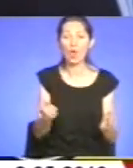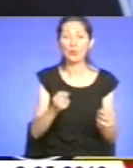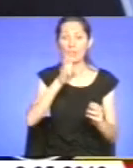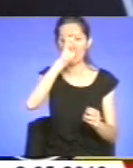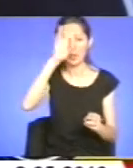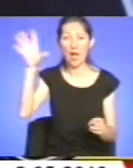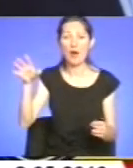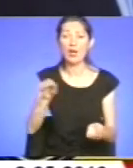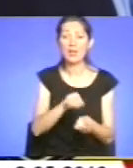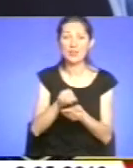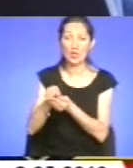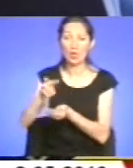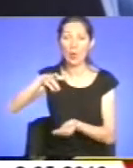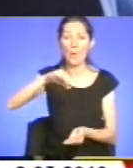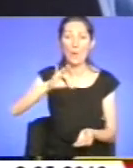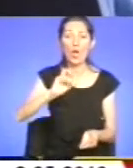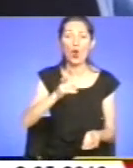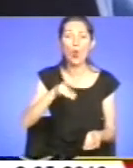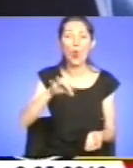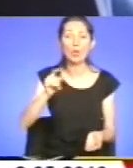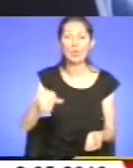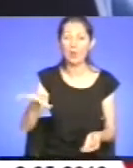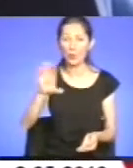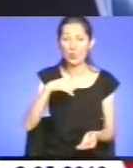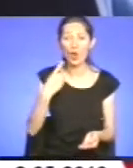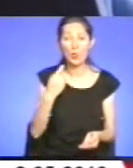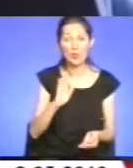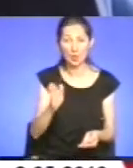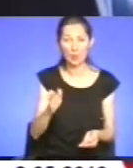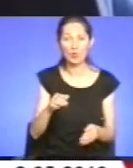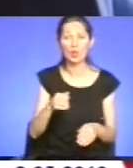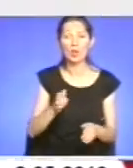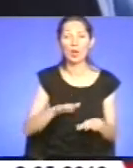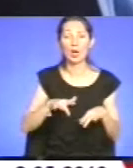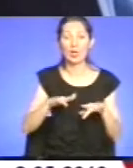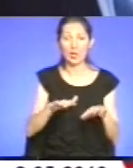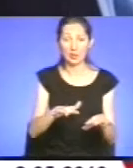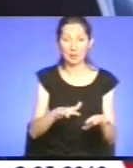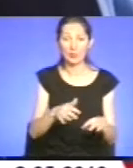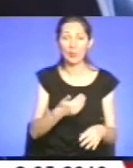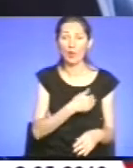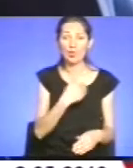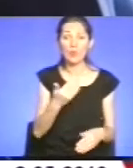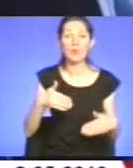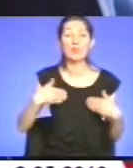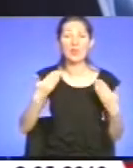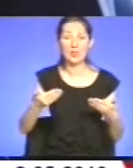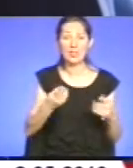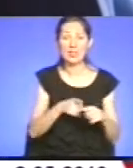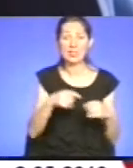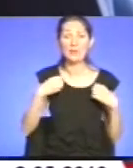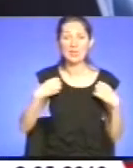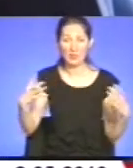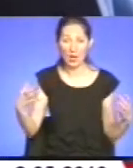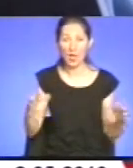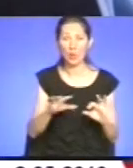на Кулинецькому цвинтарі. І по цілій області будуть відбиватись пам'ятні дні. Я хотів вас привітати з цим святом, переказуючи щодня